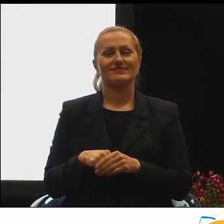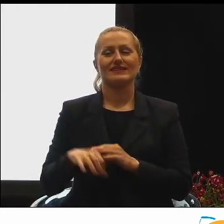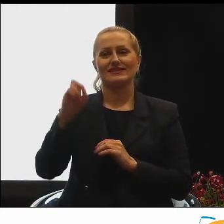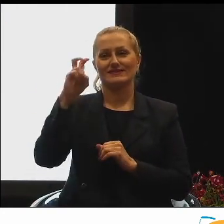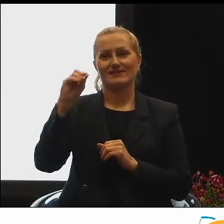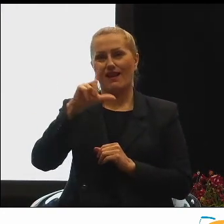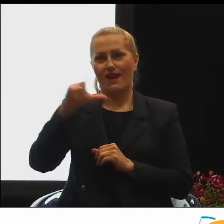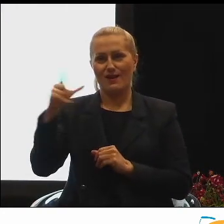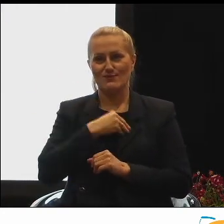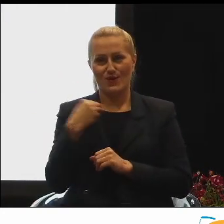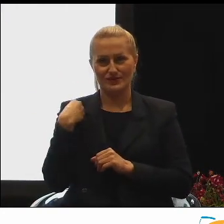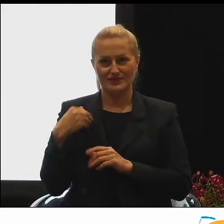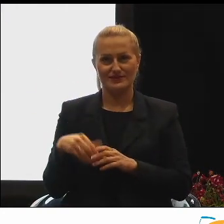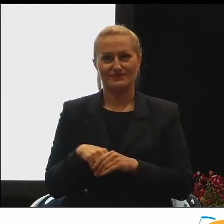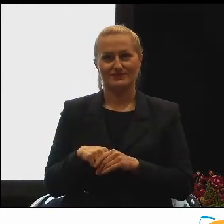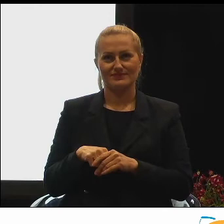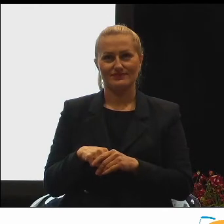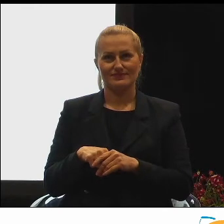Shell Polska.